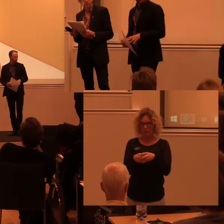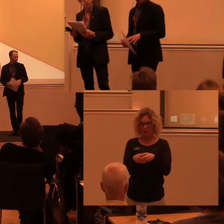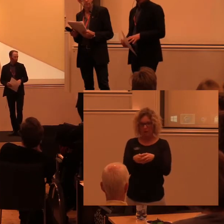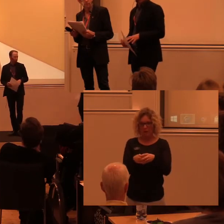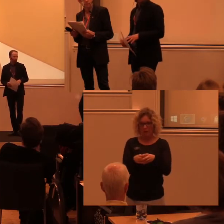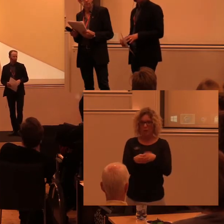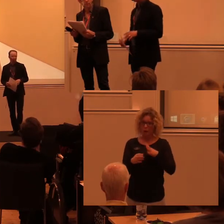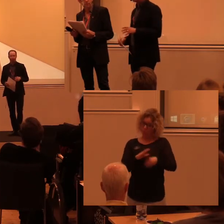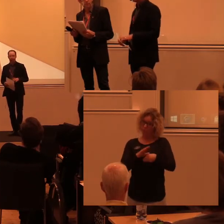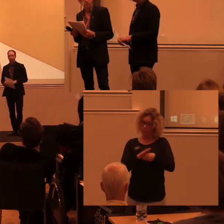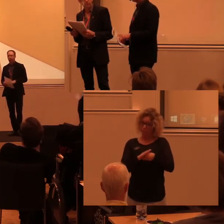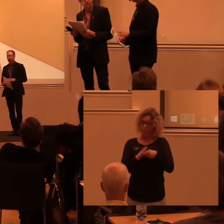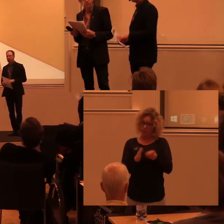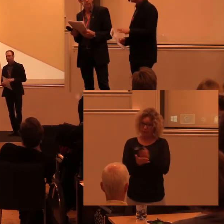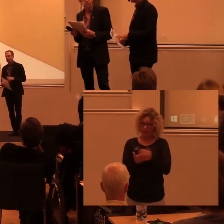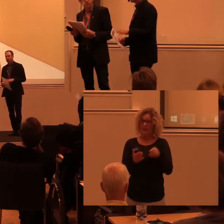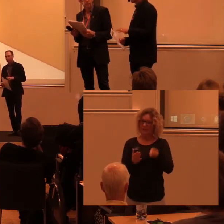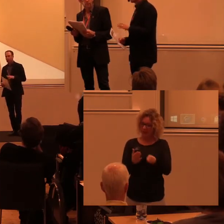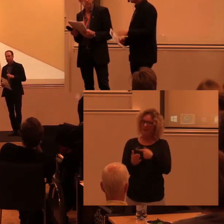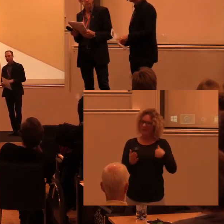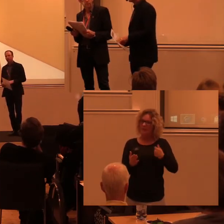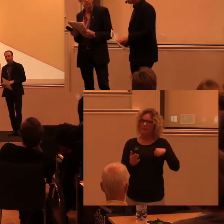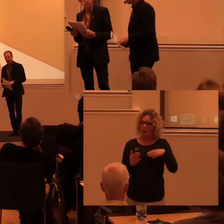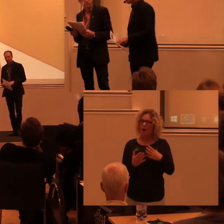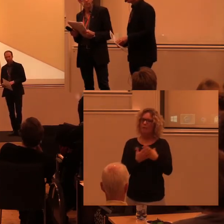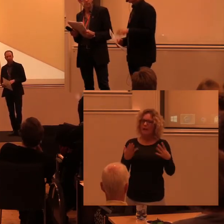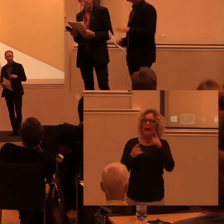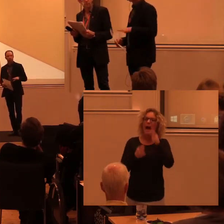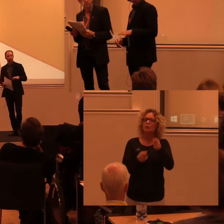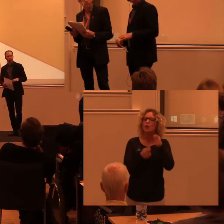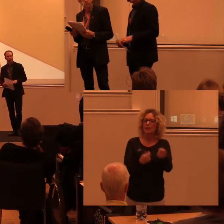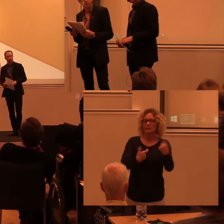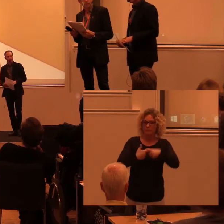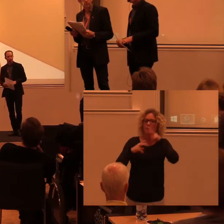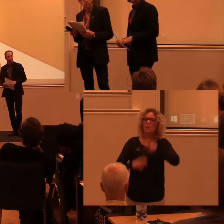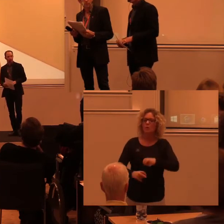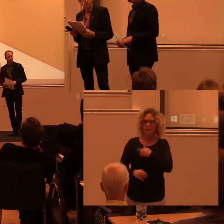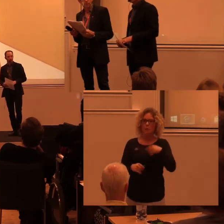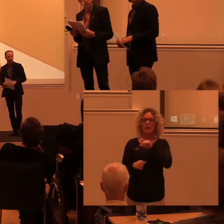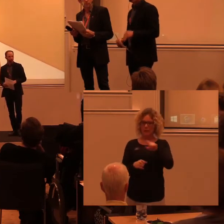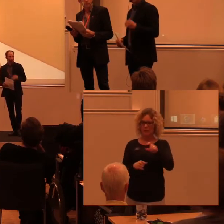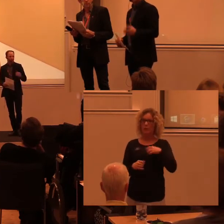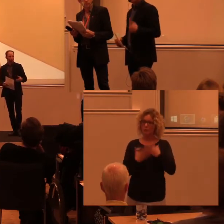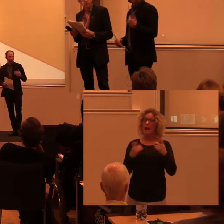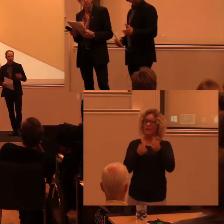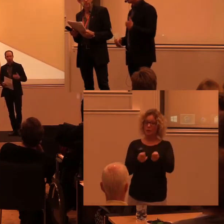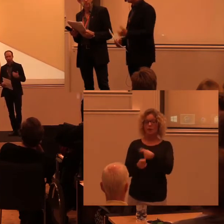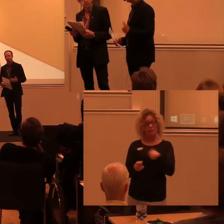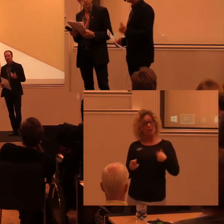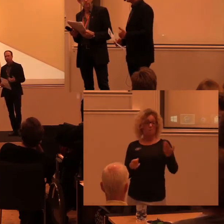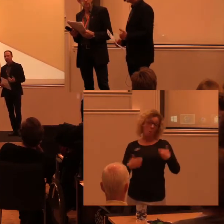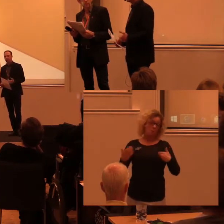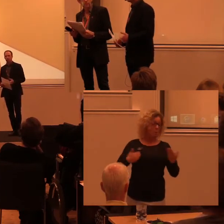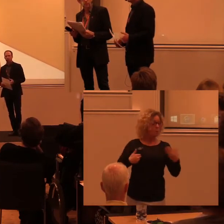anslag för det. Och där vill vi gärna ha fler ansökningar som rör forskning i det här ämnet. Vi får in